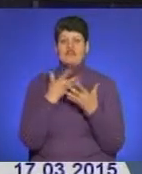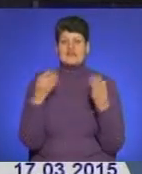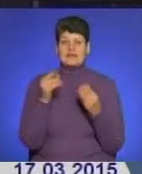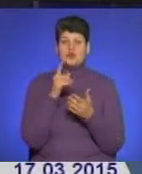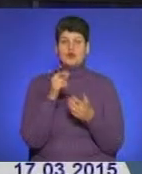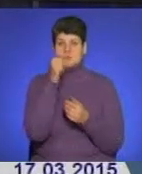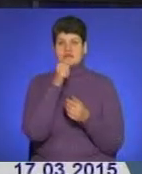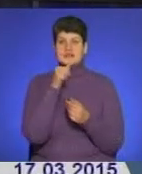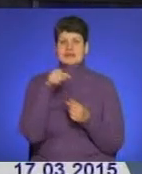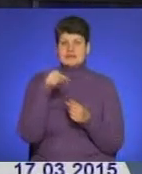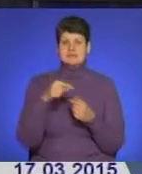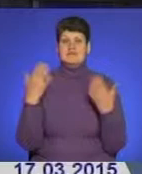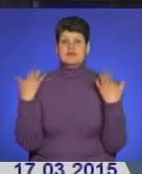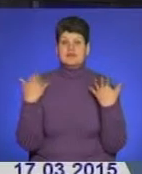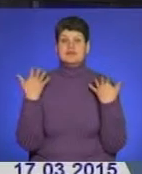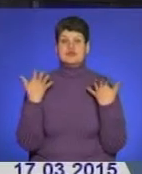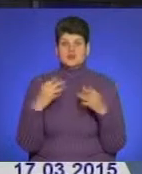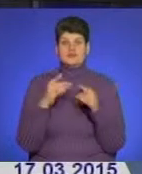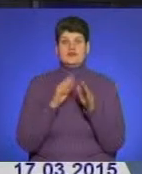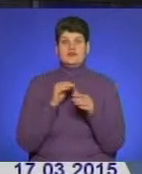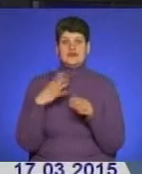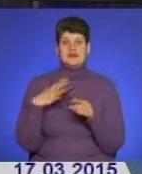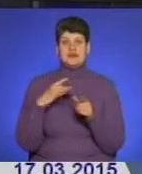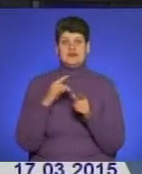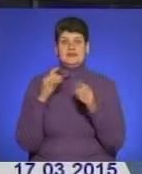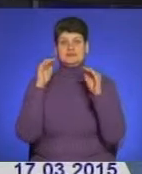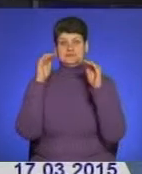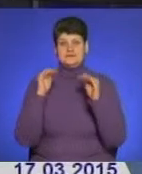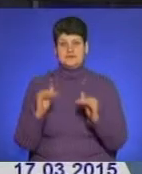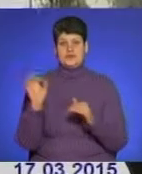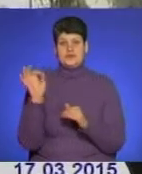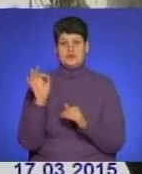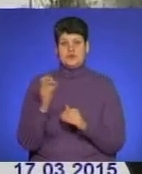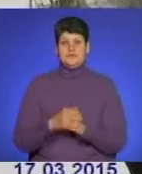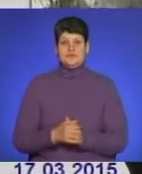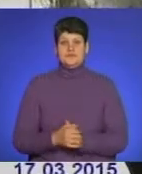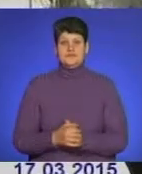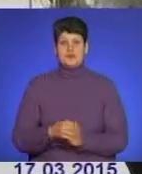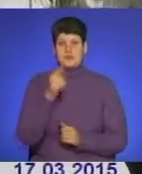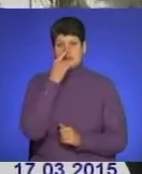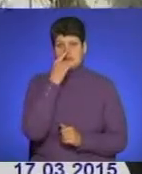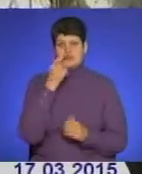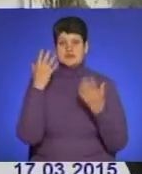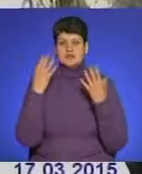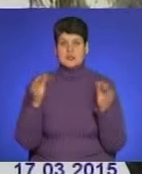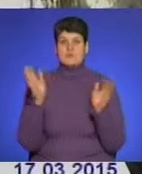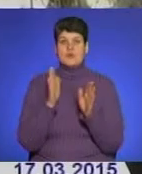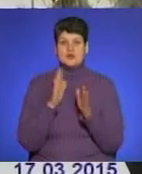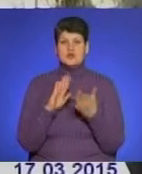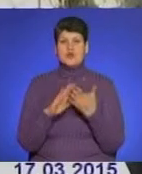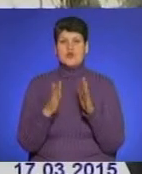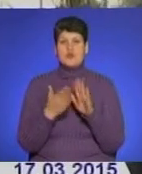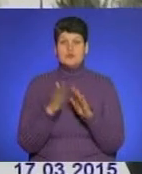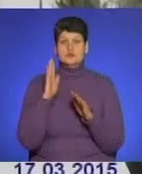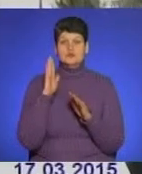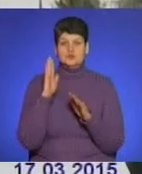цими вихідними на жителів краю чекає зниження температури і дощі. Найближчі дні погодні умови в області в основному